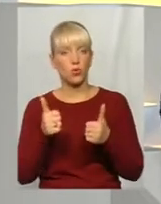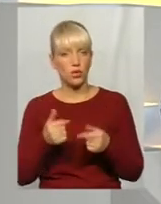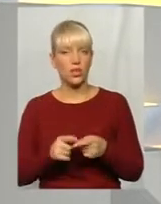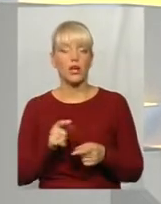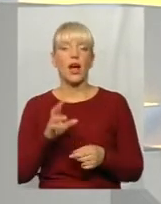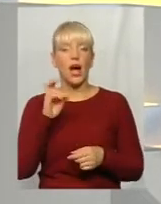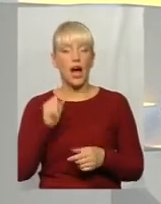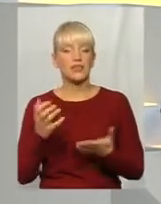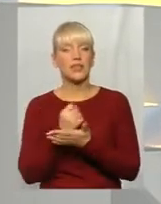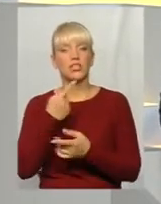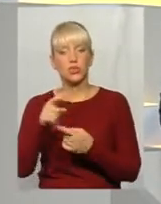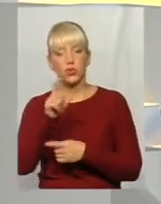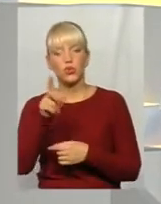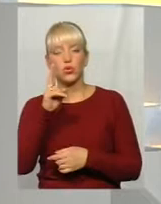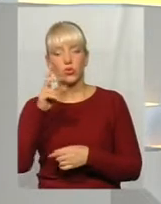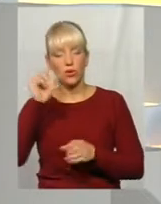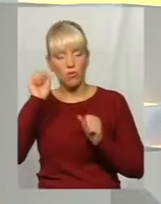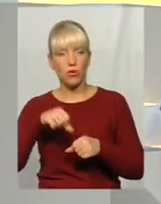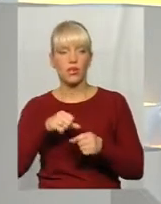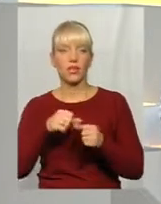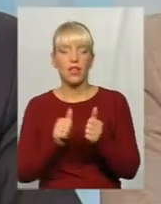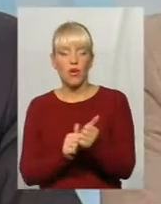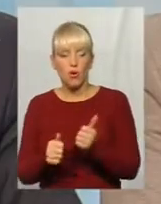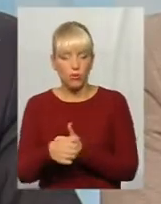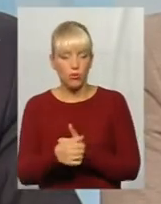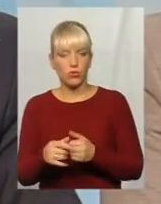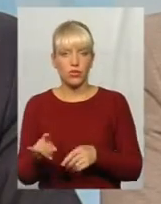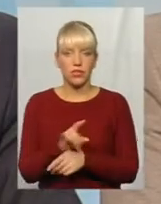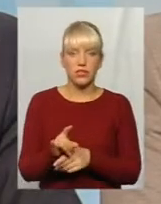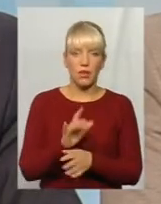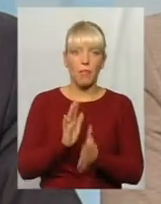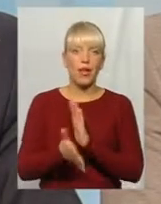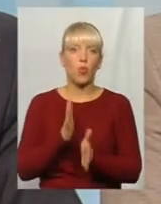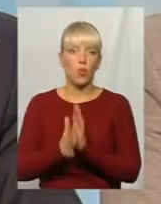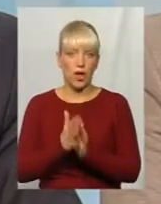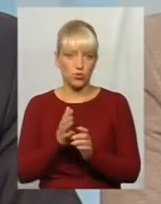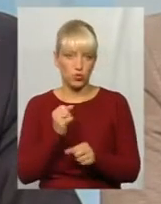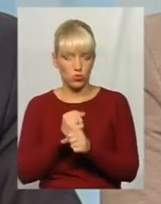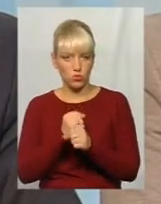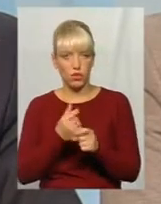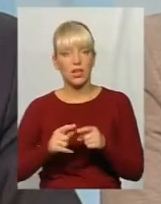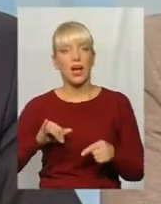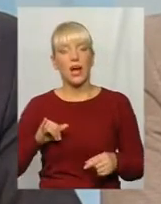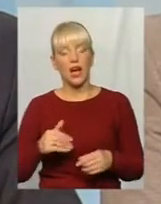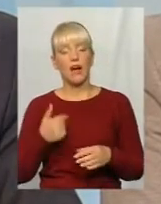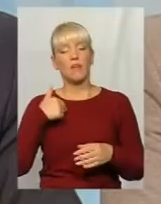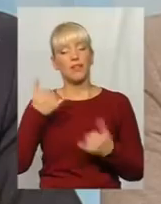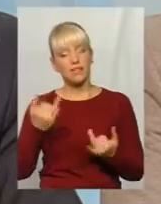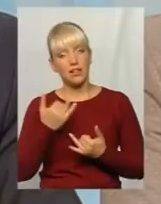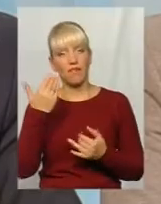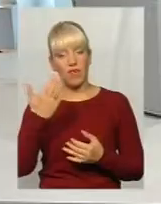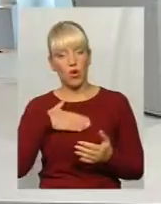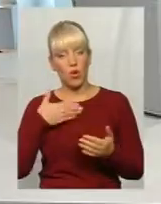змогли придумати деякі моменти для спекуляції. От мені цікаво від вас почути, саме від громадського активіста, чи